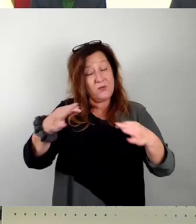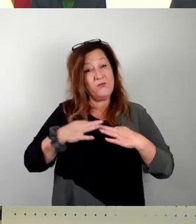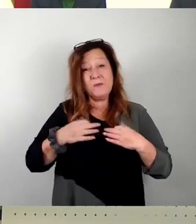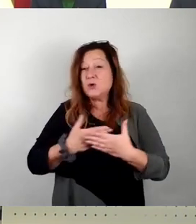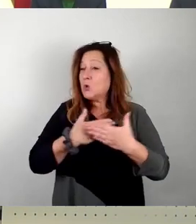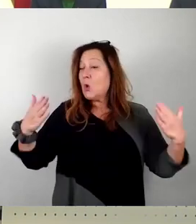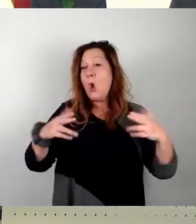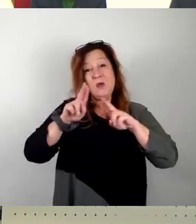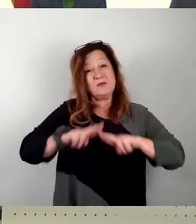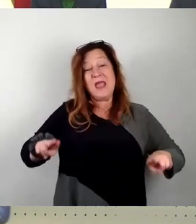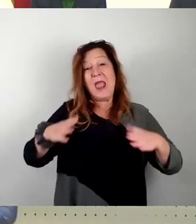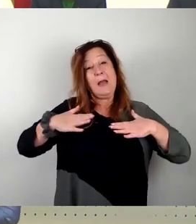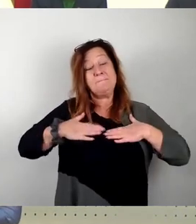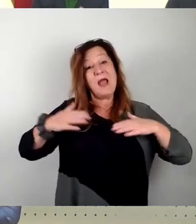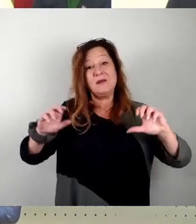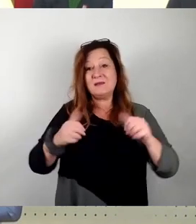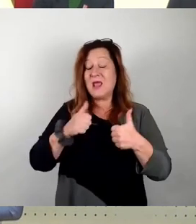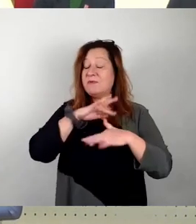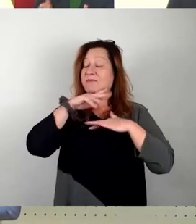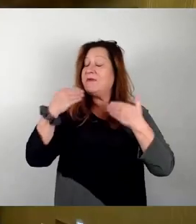Vielen Dank dafür. Dankeschön.